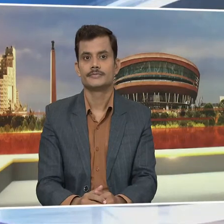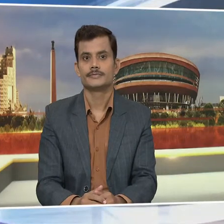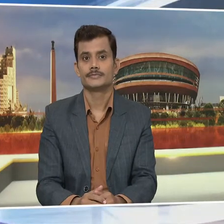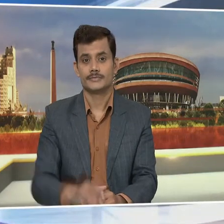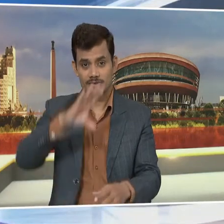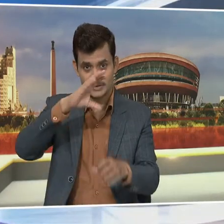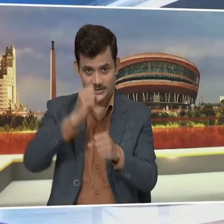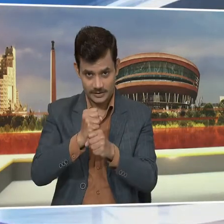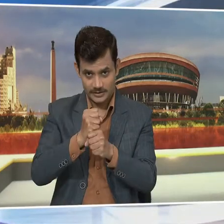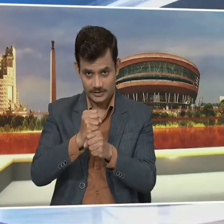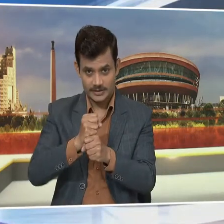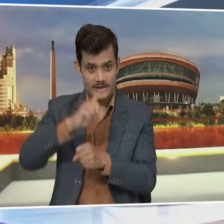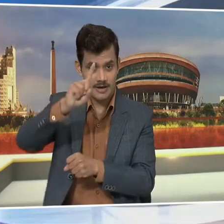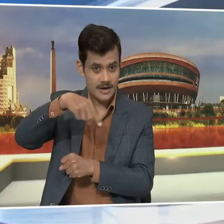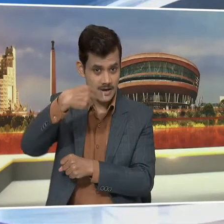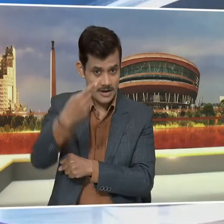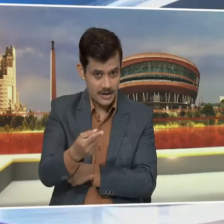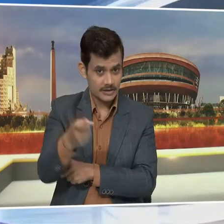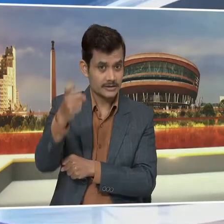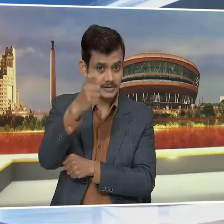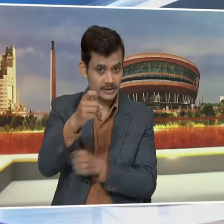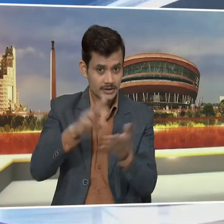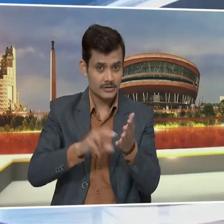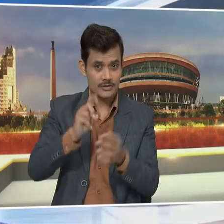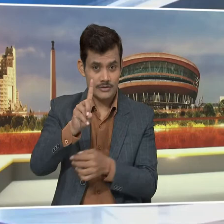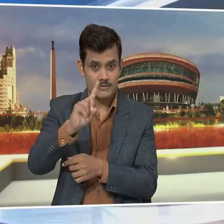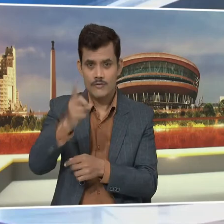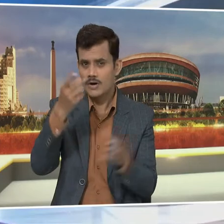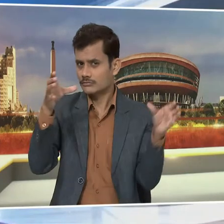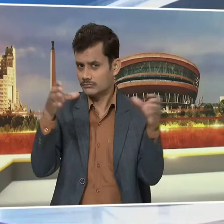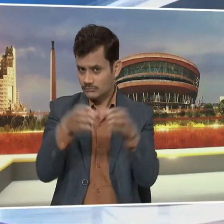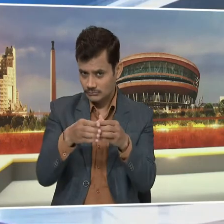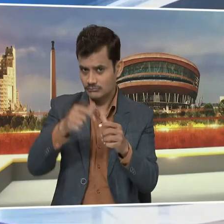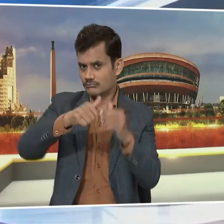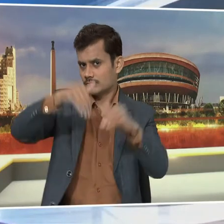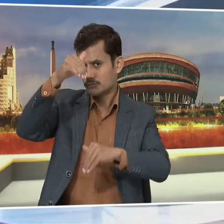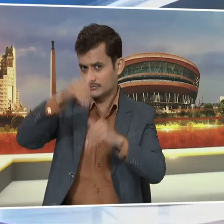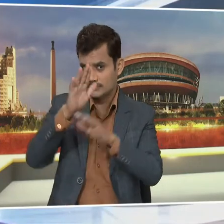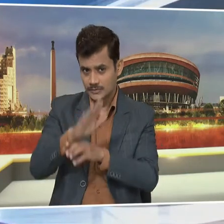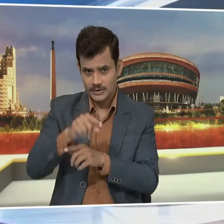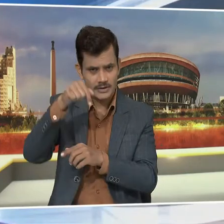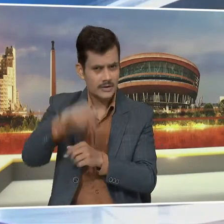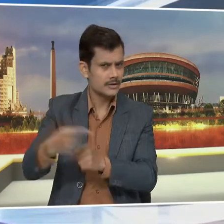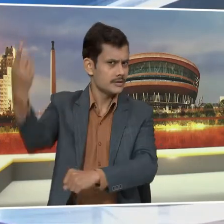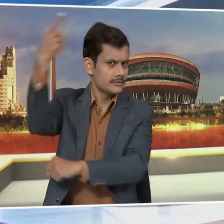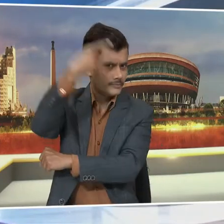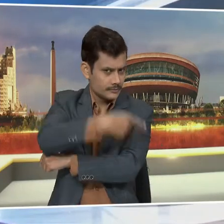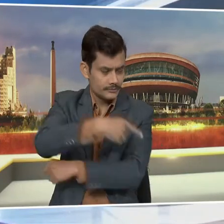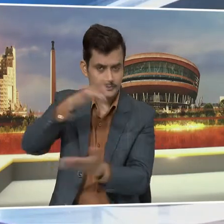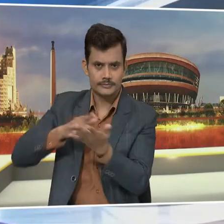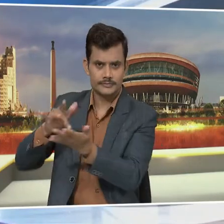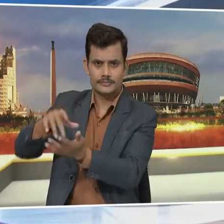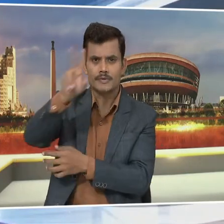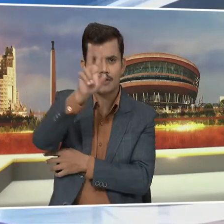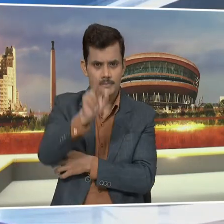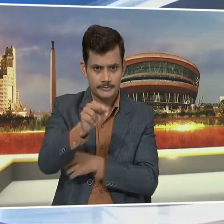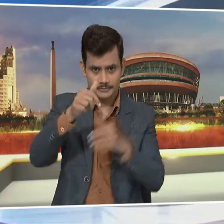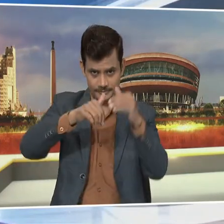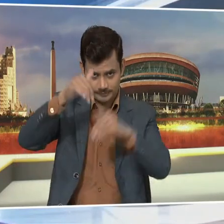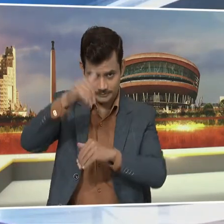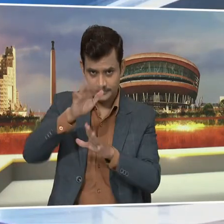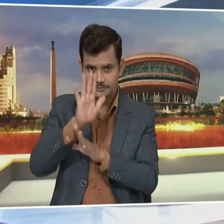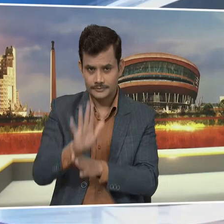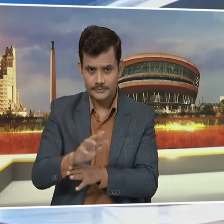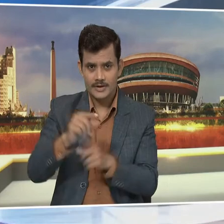36 गड़ में कल 7 नवंबर को पहले चरण की वोटिंग होगे इस दिन 20 विधानसभाग क्षेत्रों में मतदान